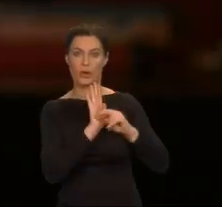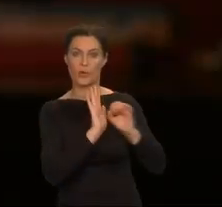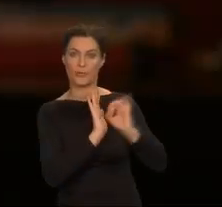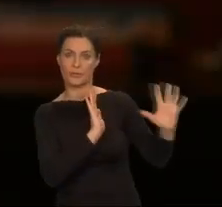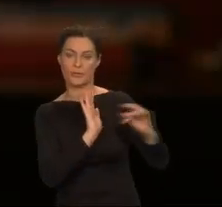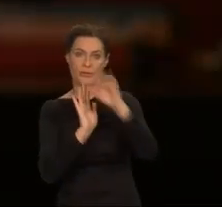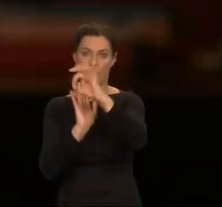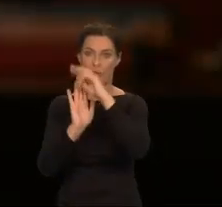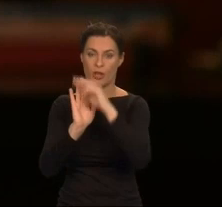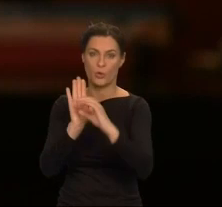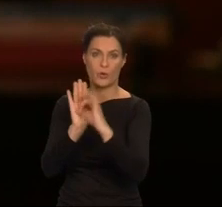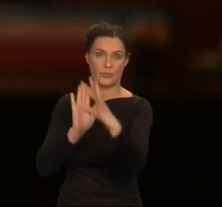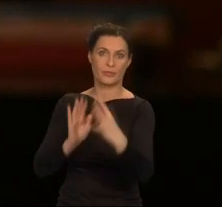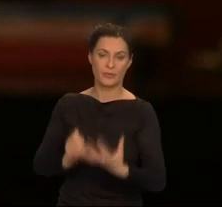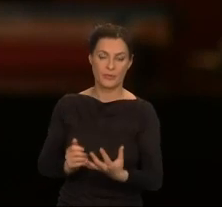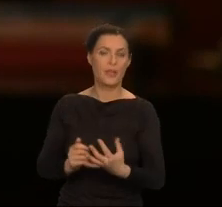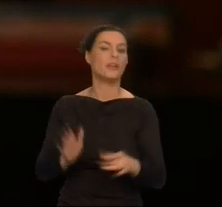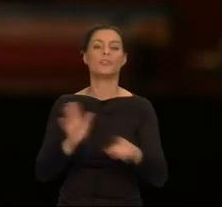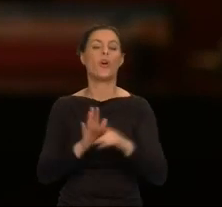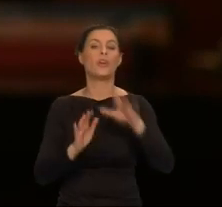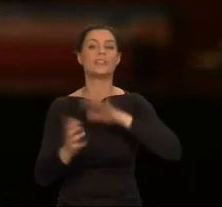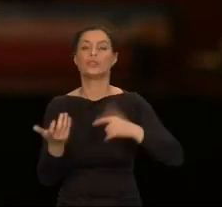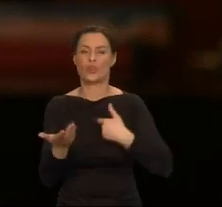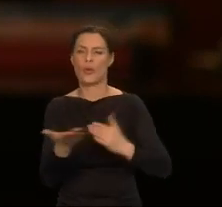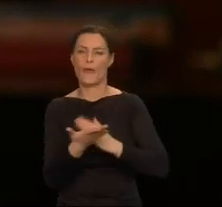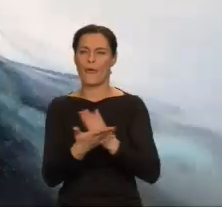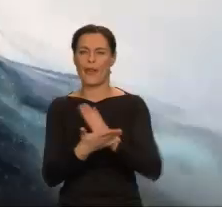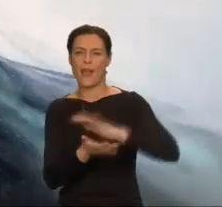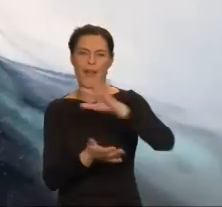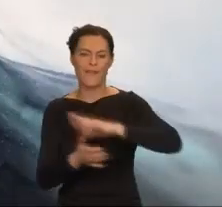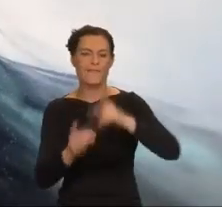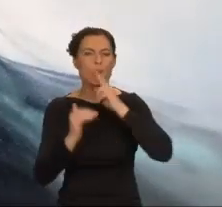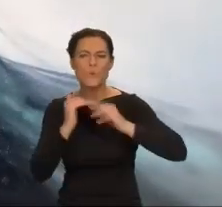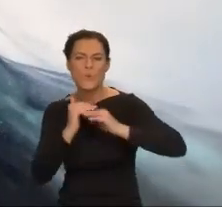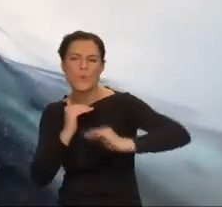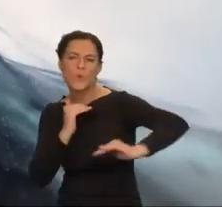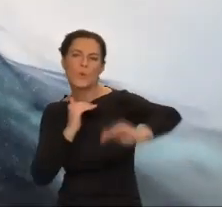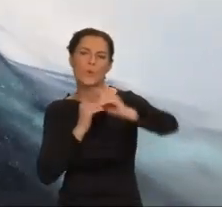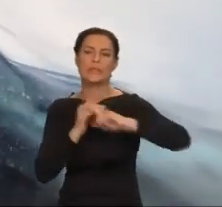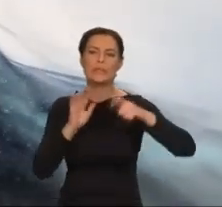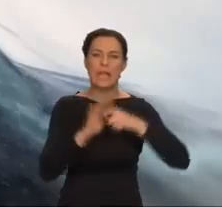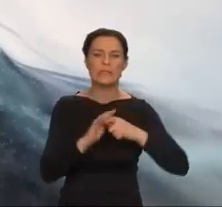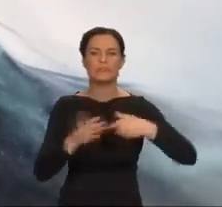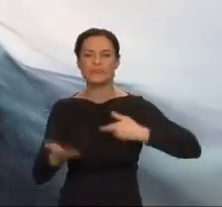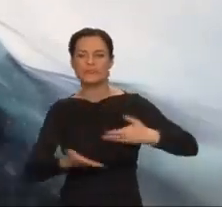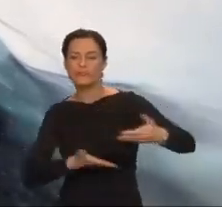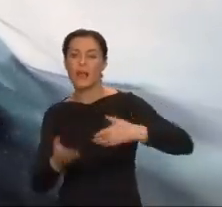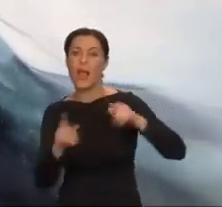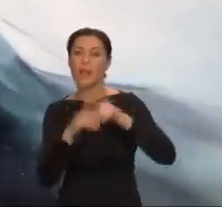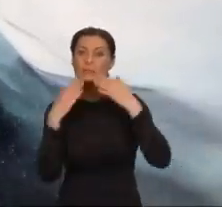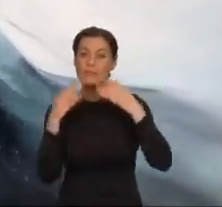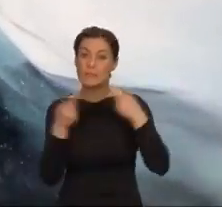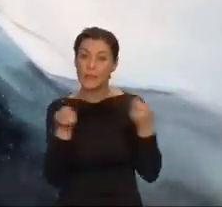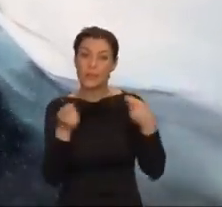Ich podróż odbywa się w przestrzeni geograficznej, ale też w głąb ludzkich relacji i